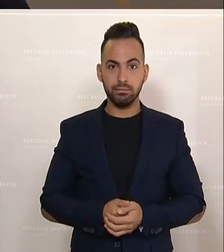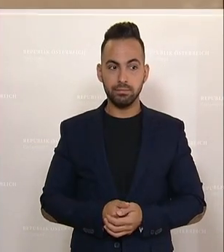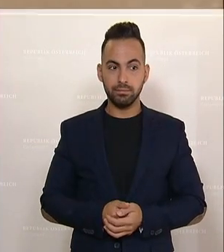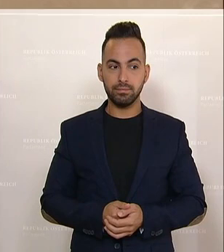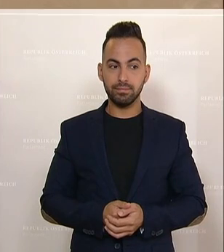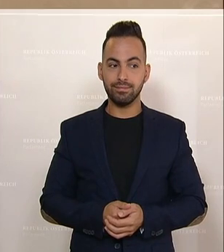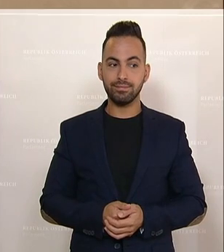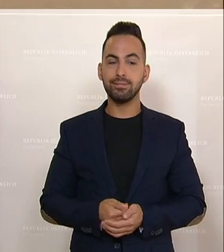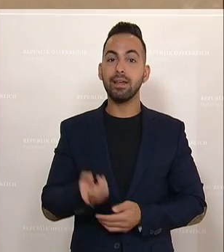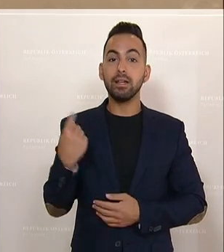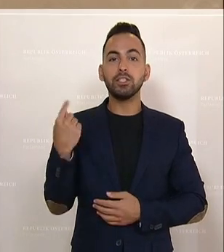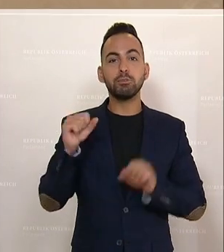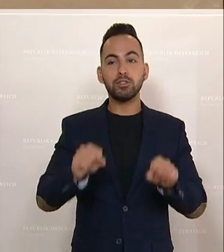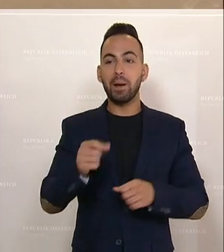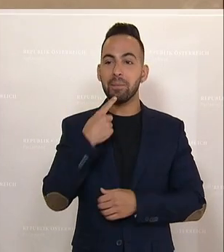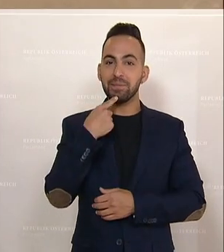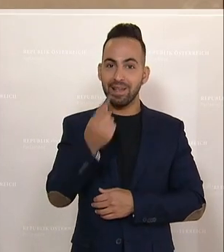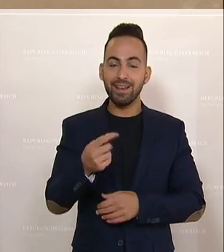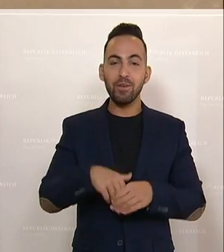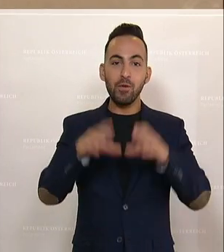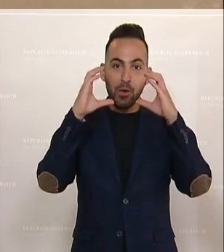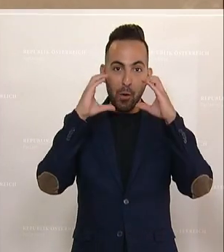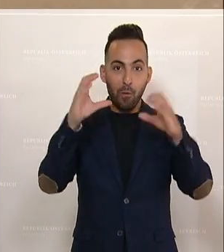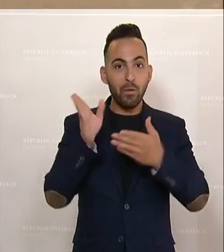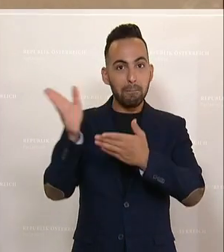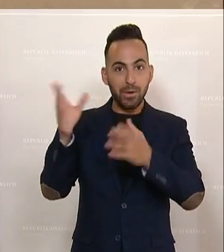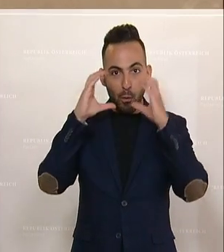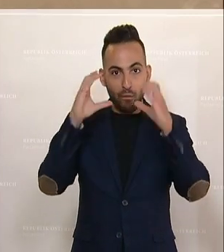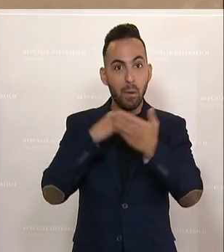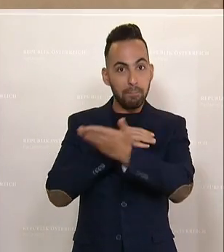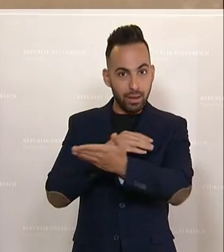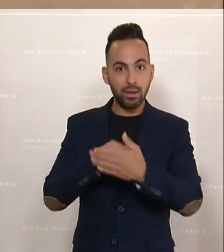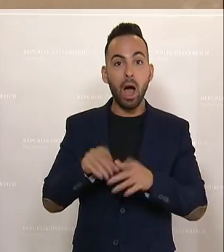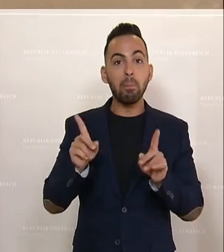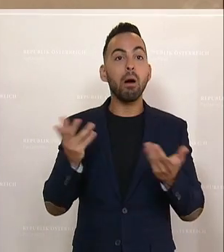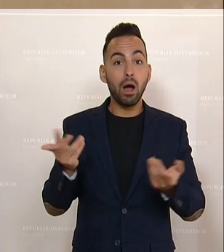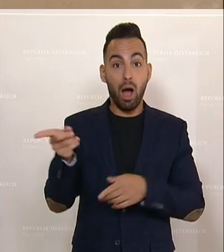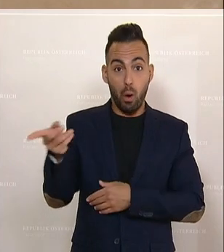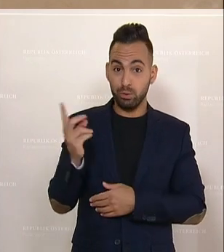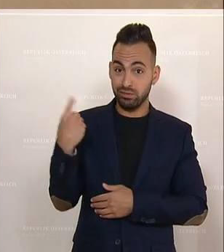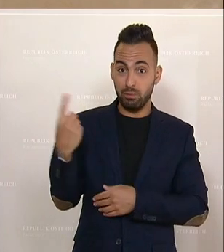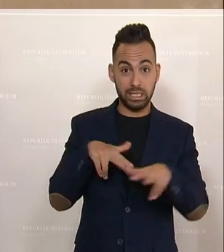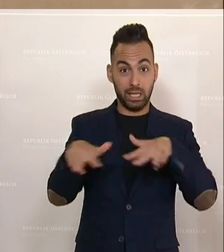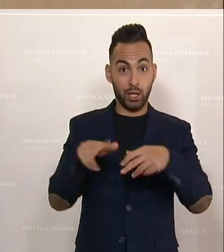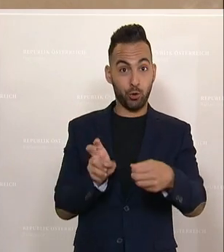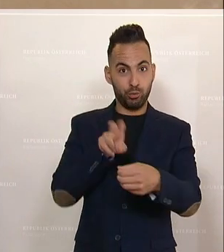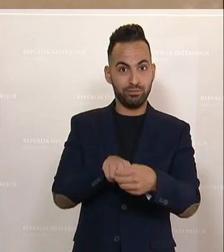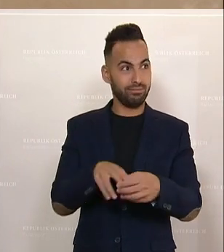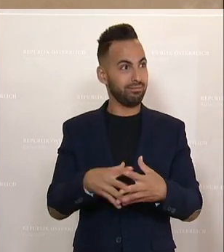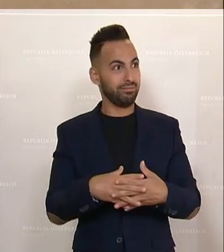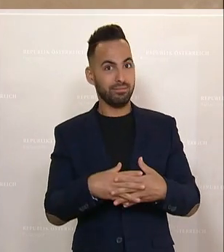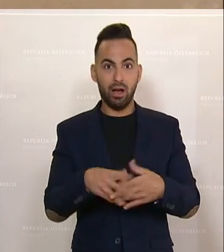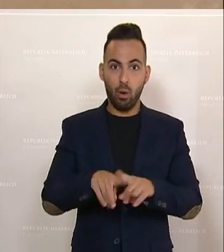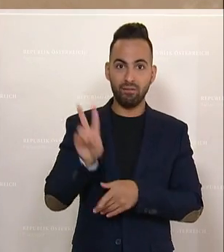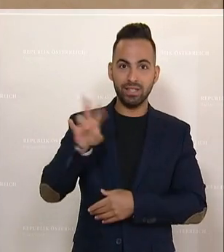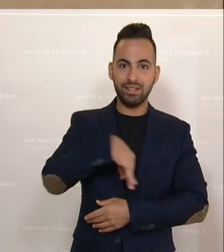Sie sagen dann zwar immer, naja, das ist halt die ÖVP, aber Sie sitzen auch in der Regierung mittlerweile und Sie sind